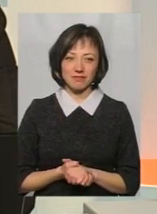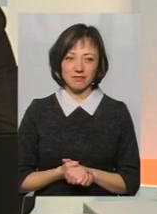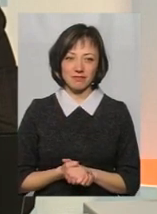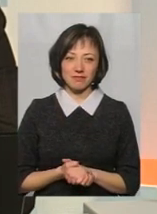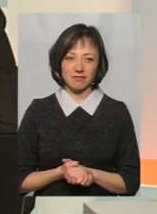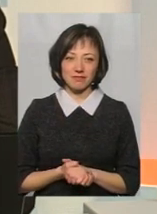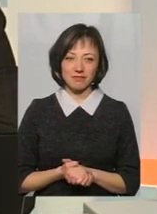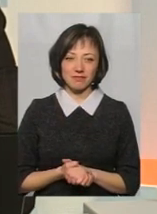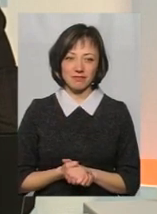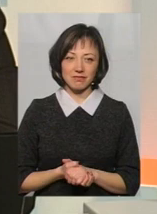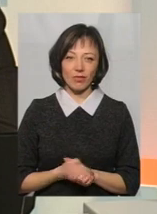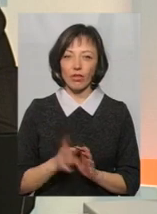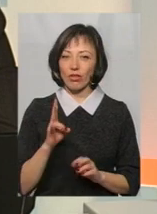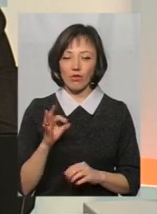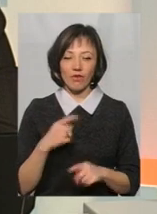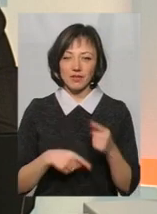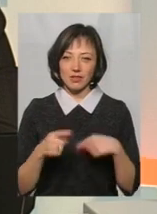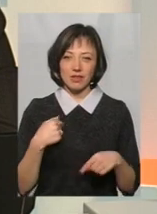повернутися не збираюся.